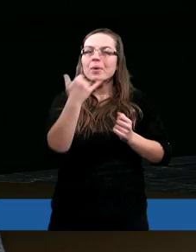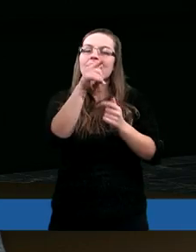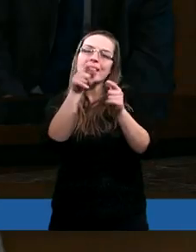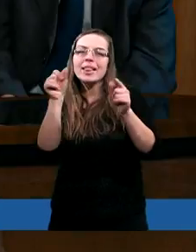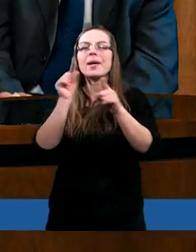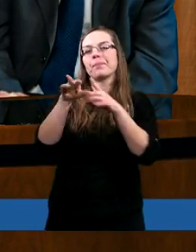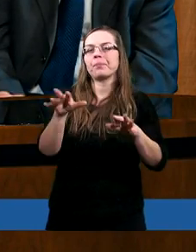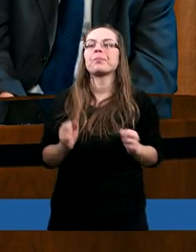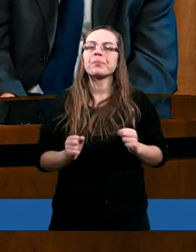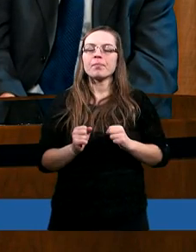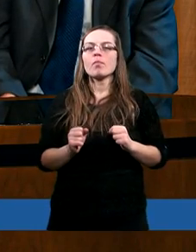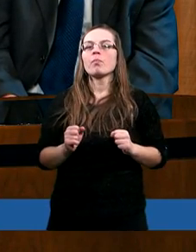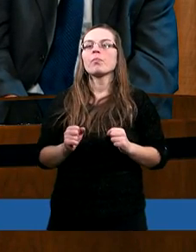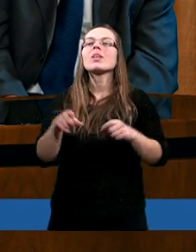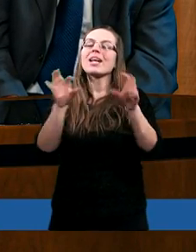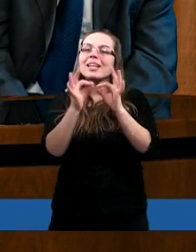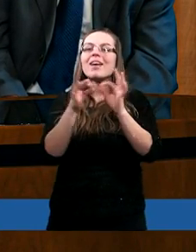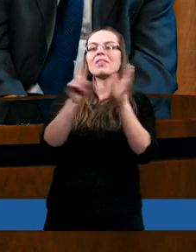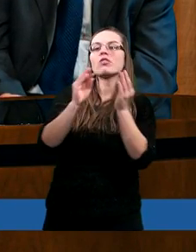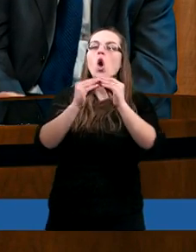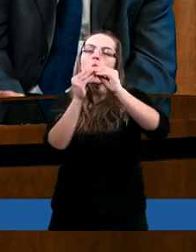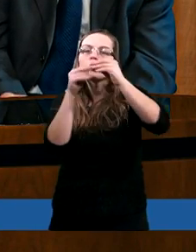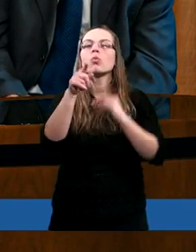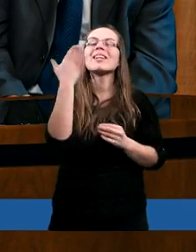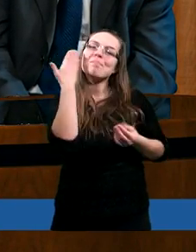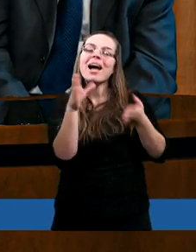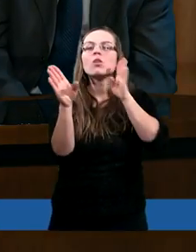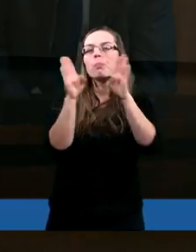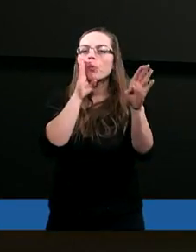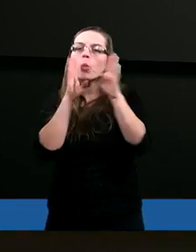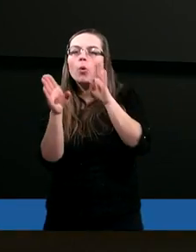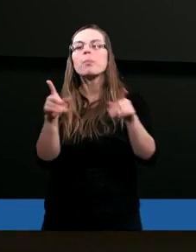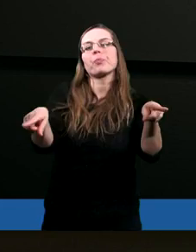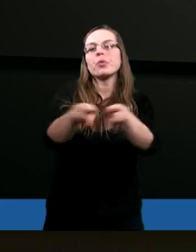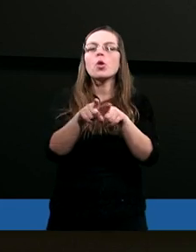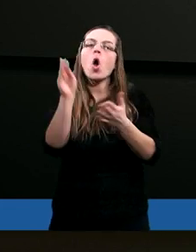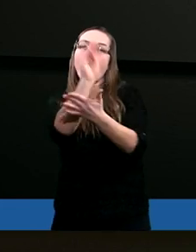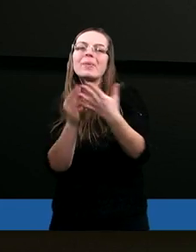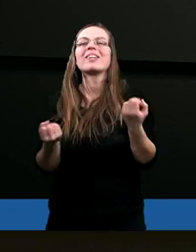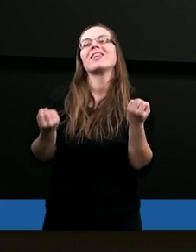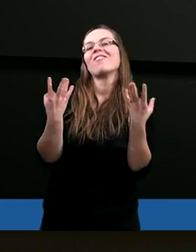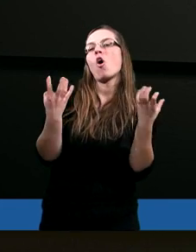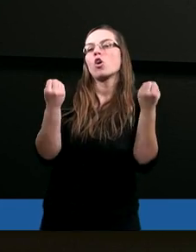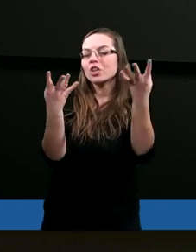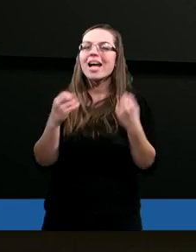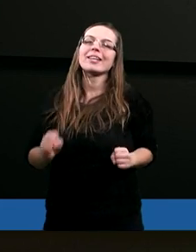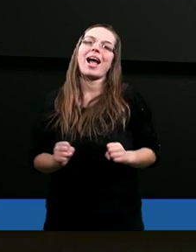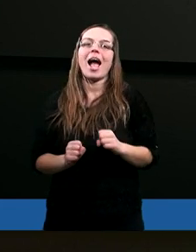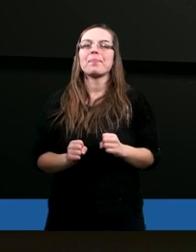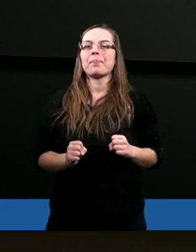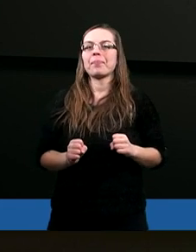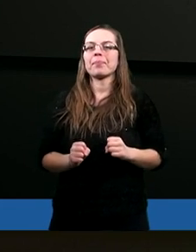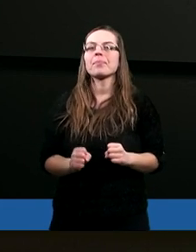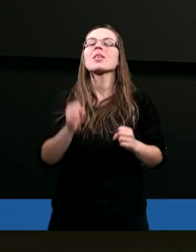Jana. Nawet w konstrukcji bardzo podobny do opisu stworzenia. Ale